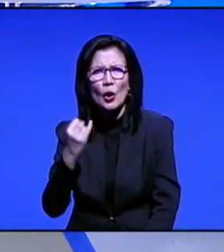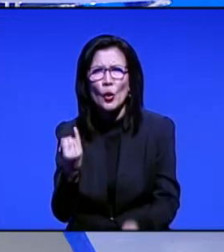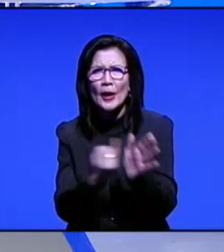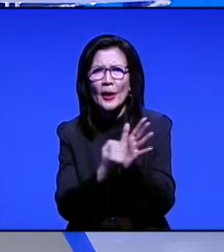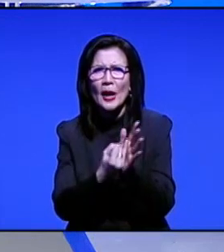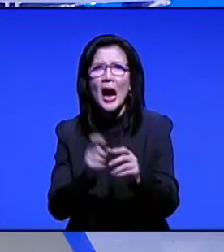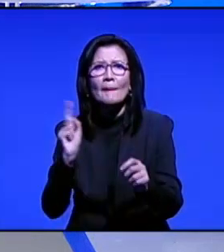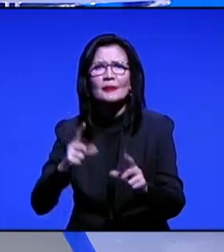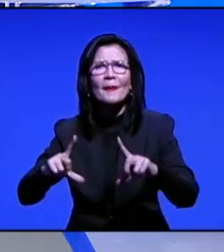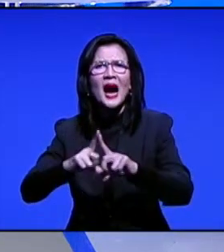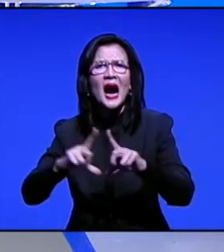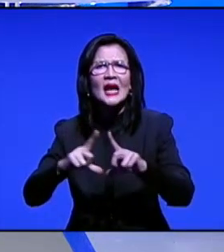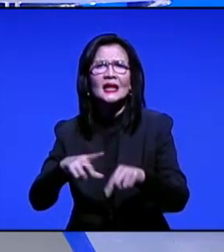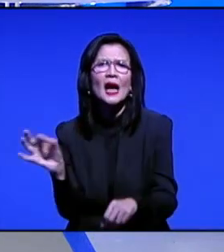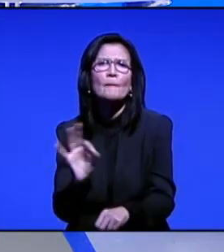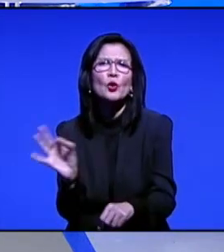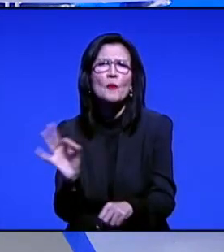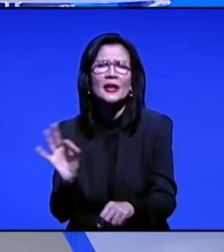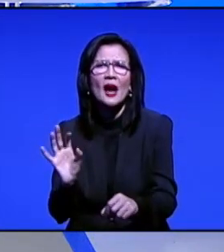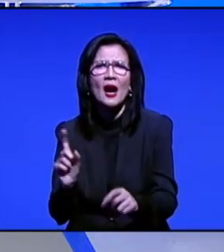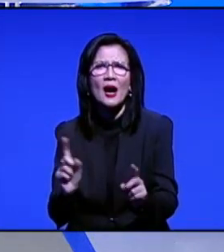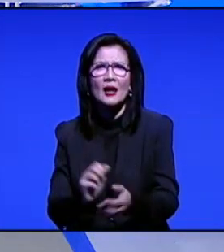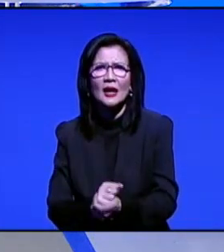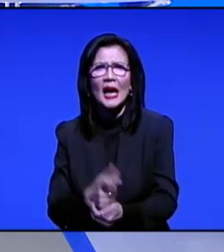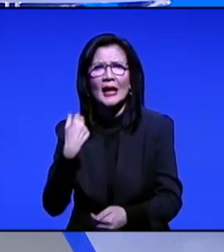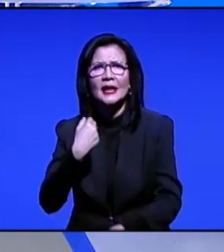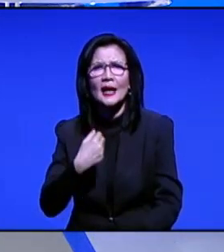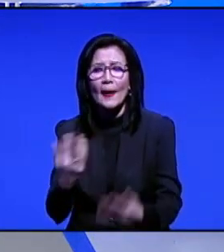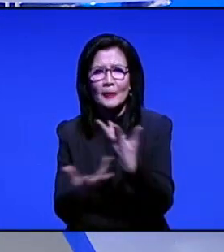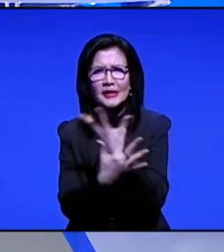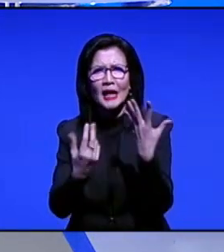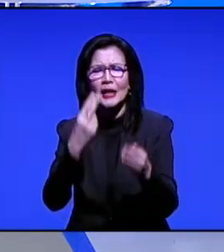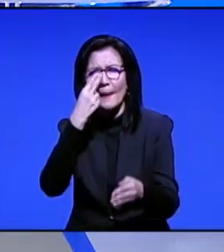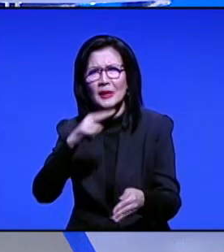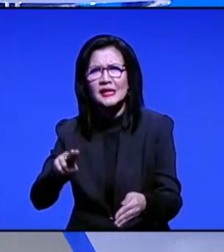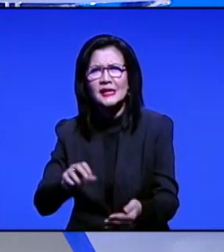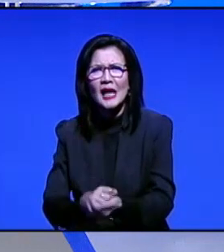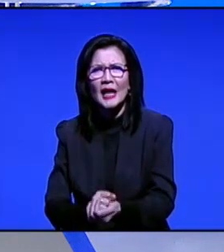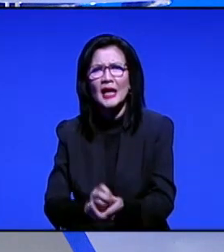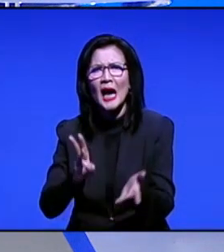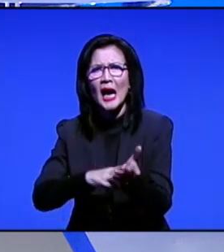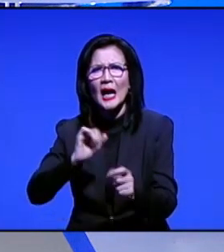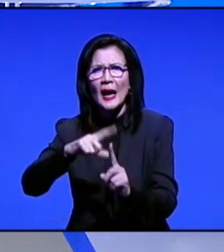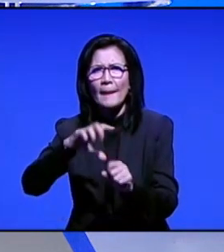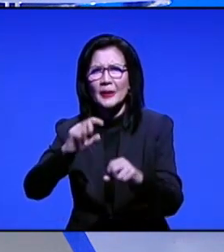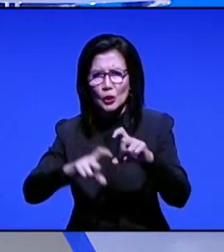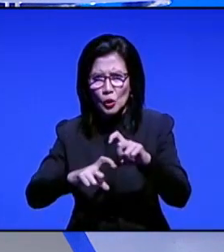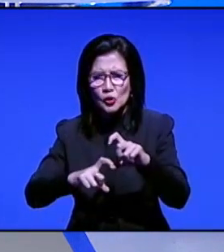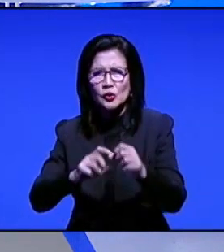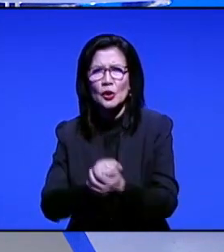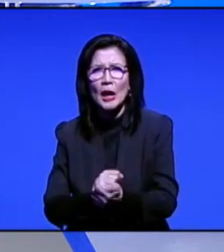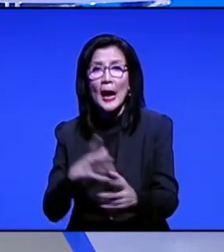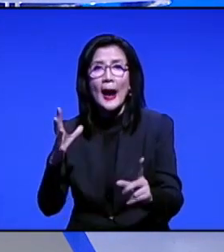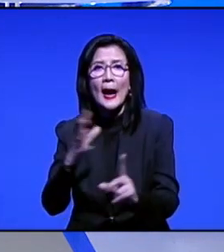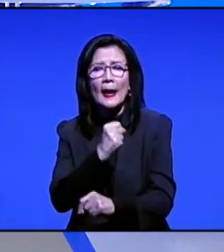peralatan yang belum memadai dan juga masyarakat yang lebih percaya mitos. Ada pun jumlah korban yang mati akibat wabah maut hitam ini